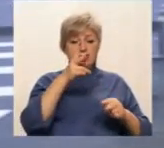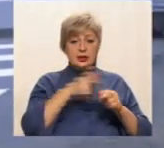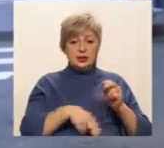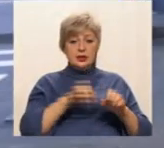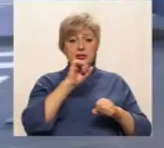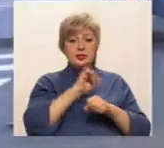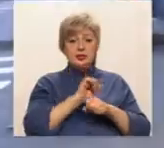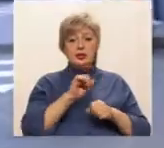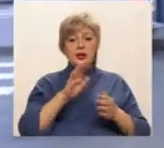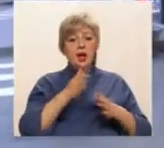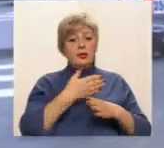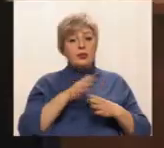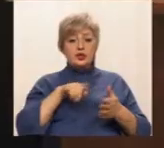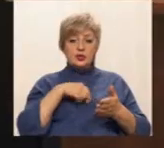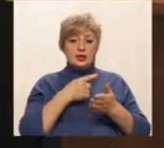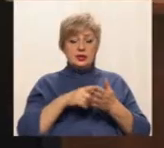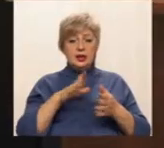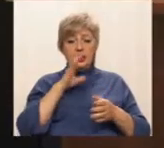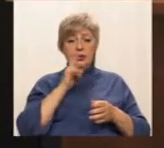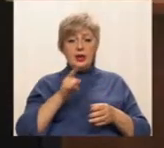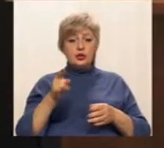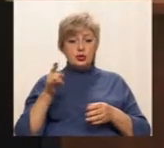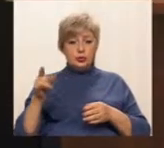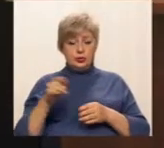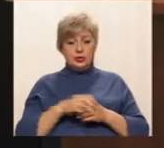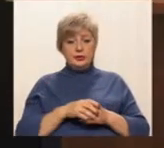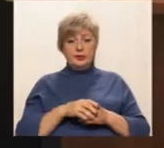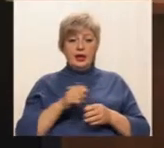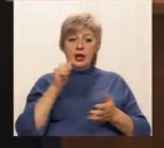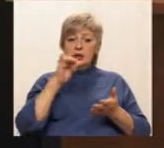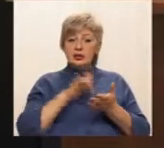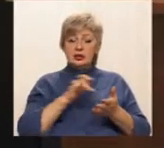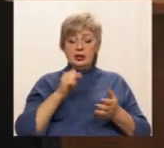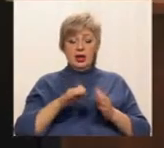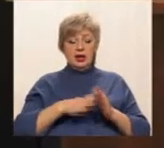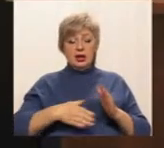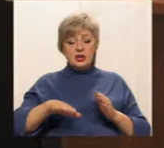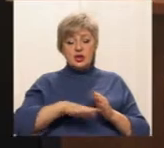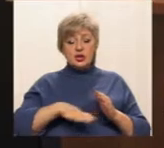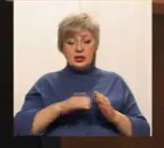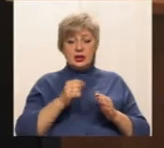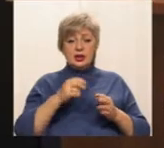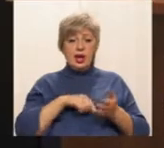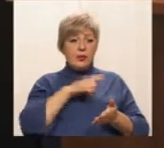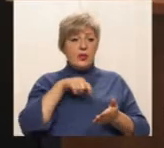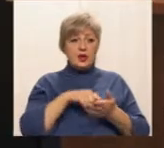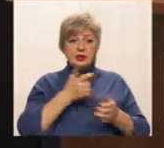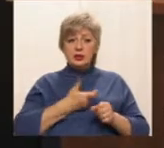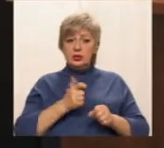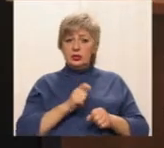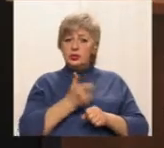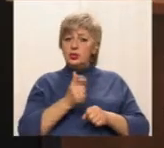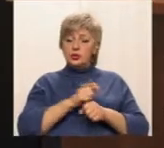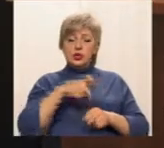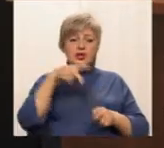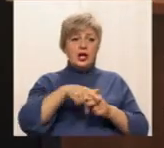міжміських маршрутів. Зв'язку з тим, що центральна частина міста завантажена і не було саме фізичного міста для